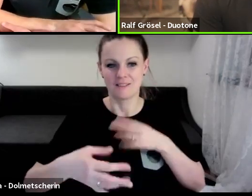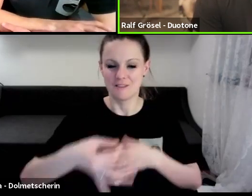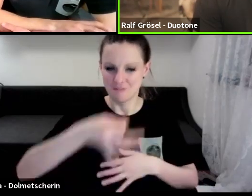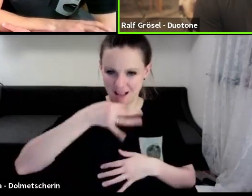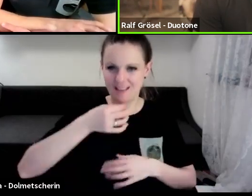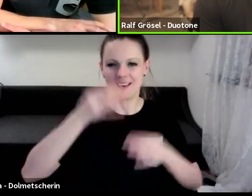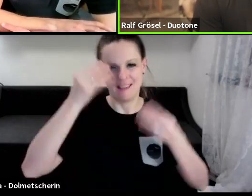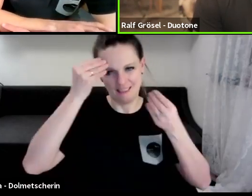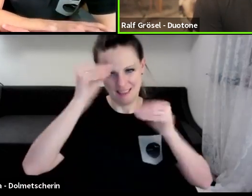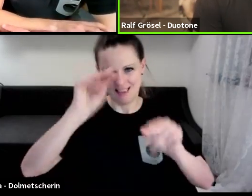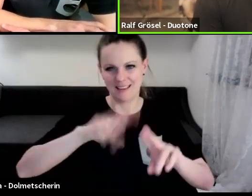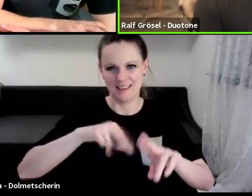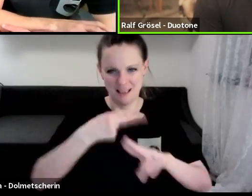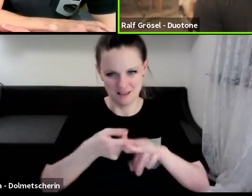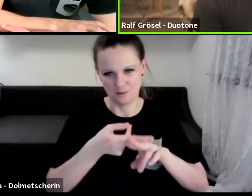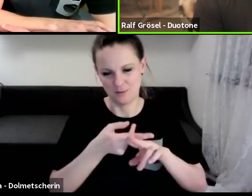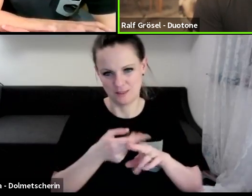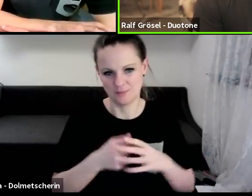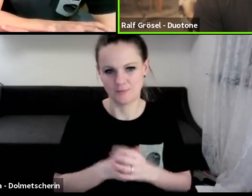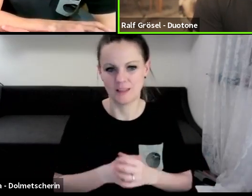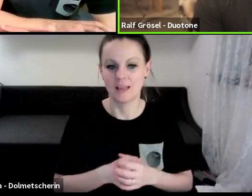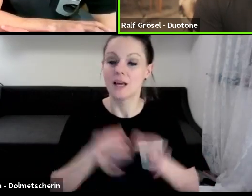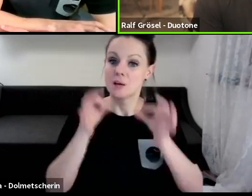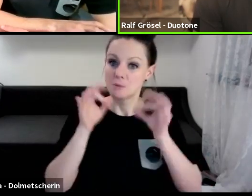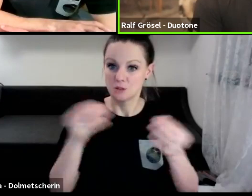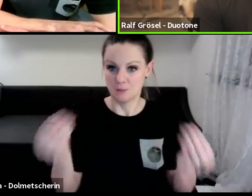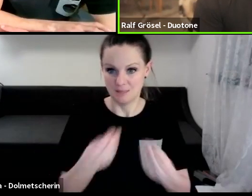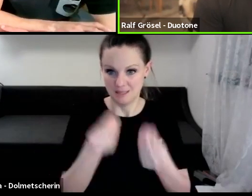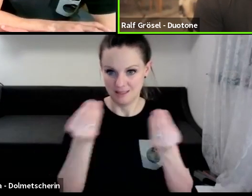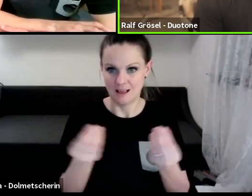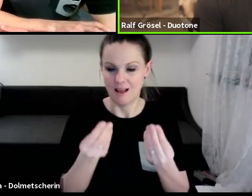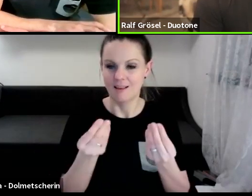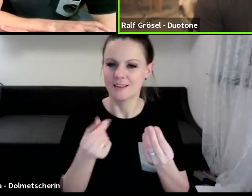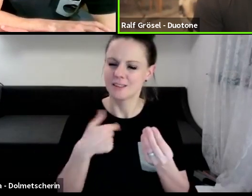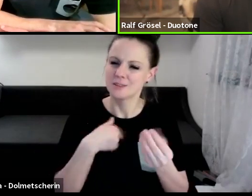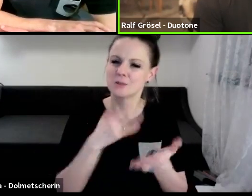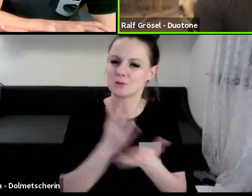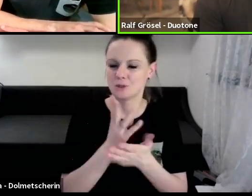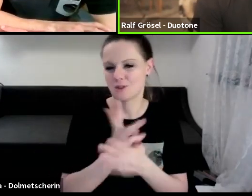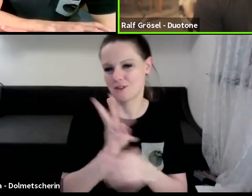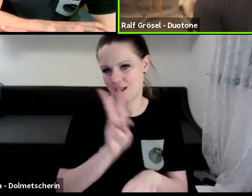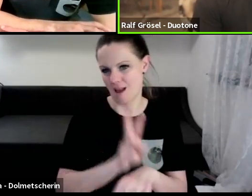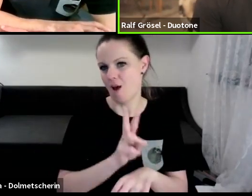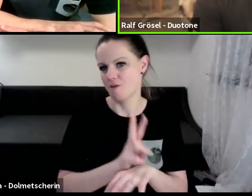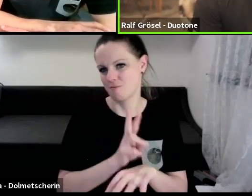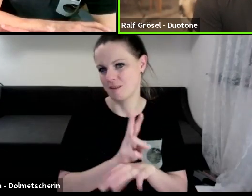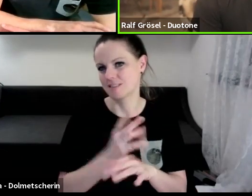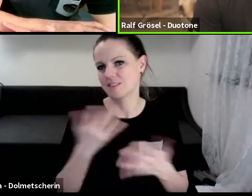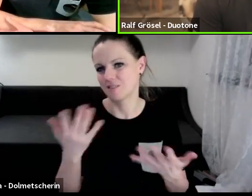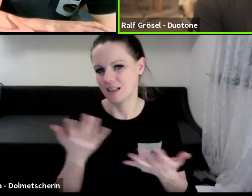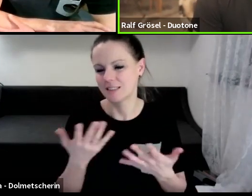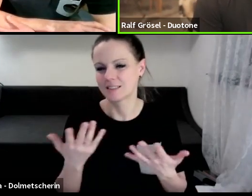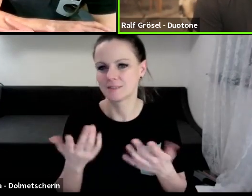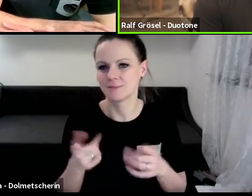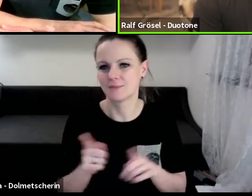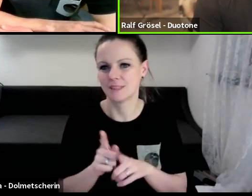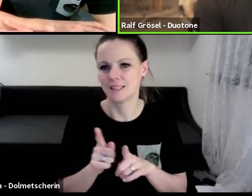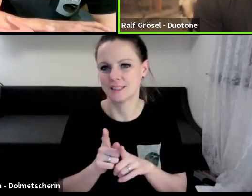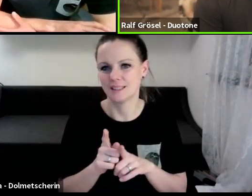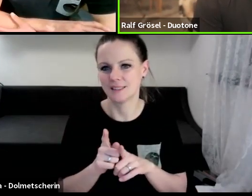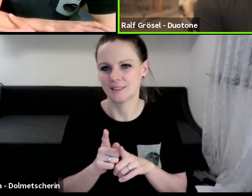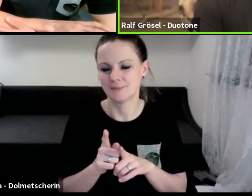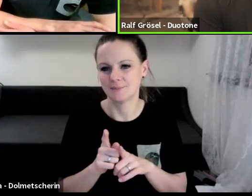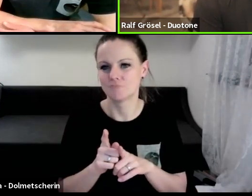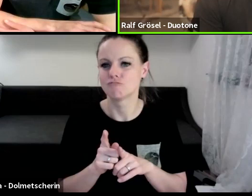so, dass ich gewisse Dinge definitiv schon darauf achte, dass ich eine Vergütung